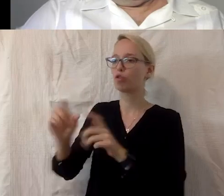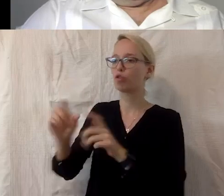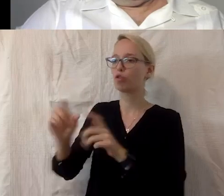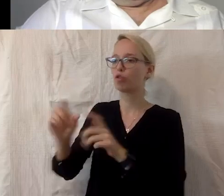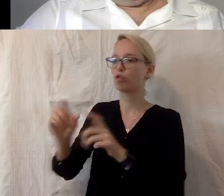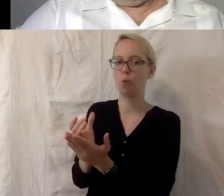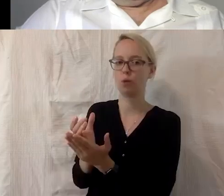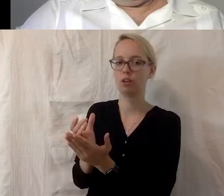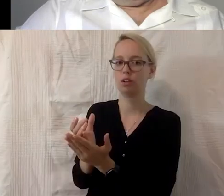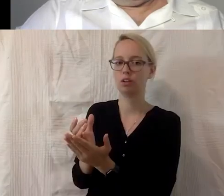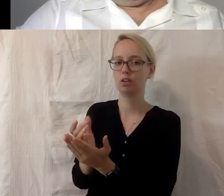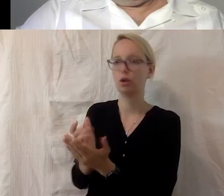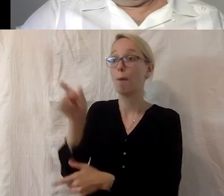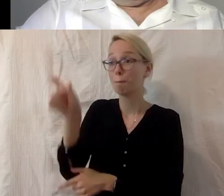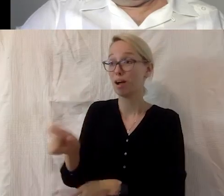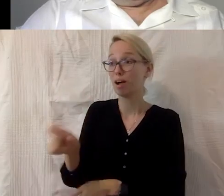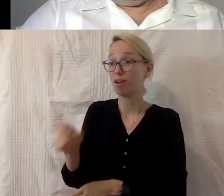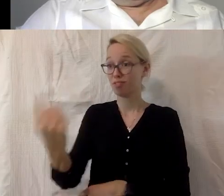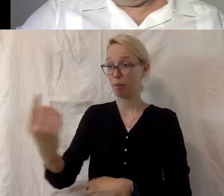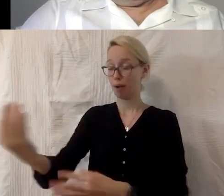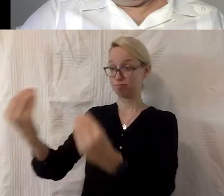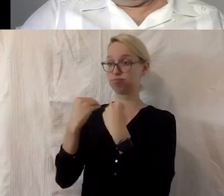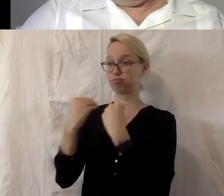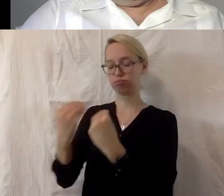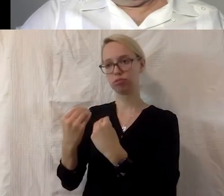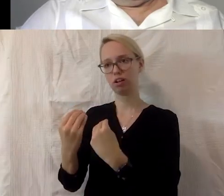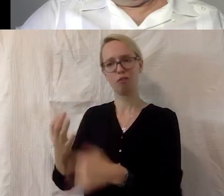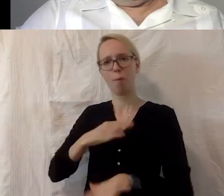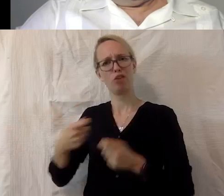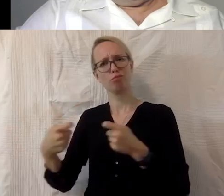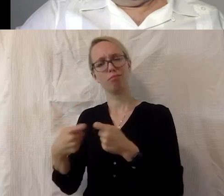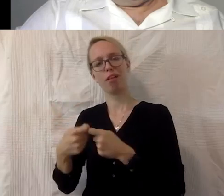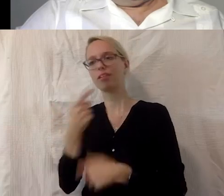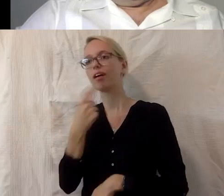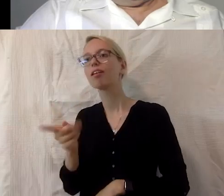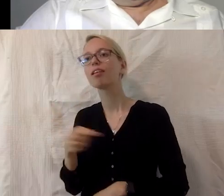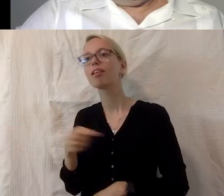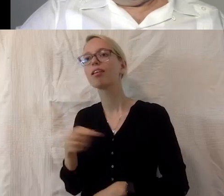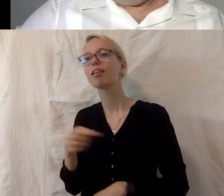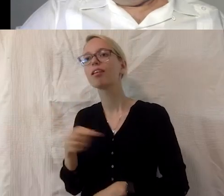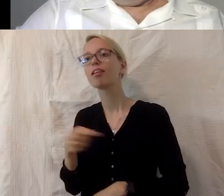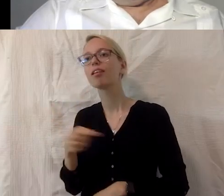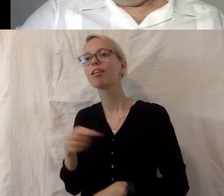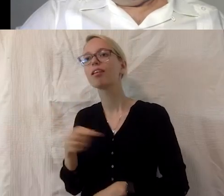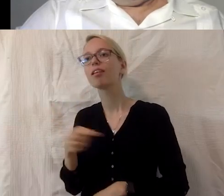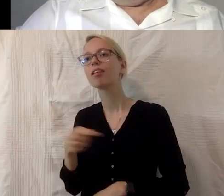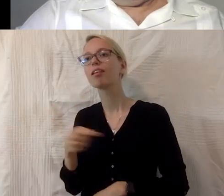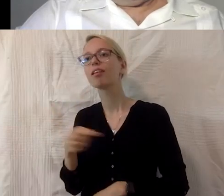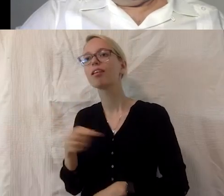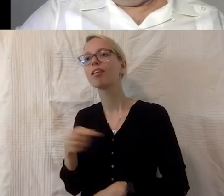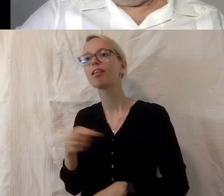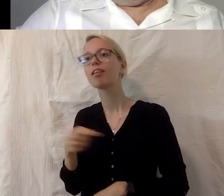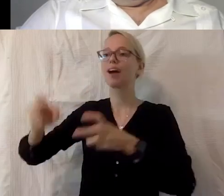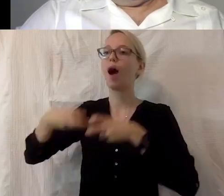und der Mensch, der diesen Kursus gemacht hat, der war ganz spannend, der sagte, der Begriff ist Goldgräber. Der sagte, es gibt,